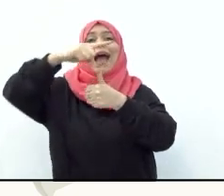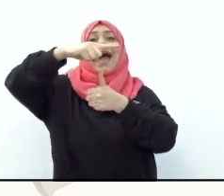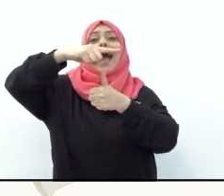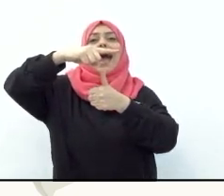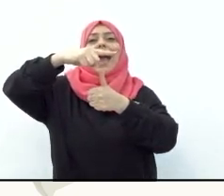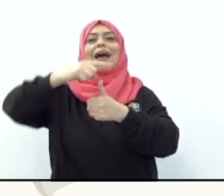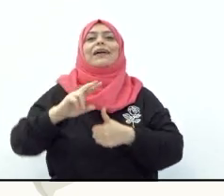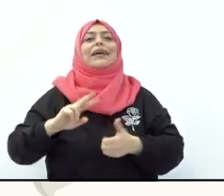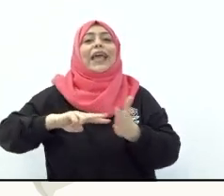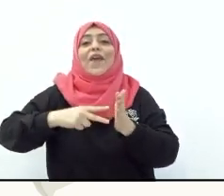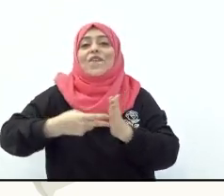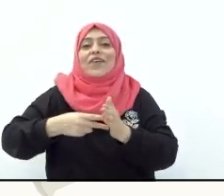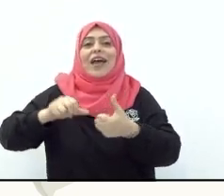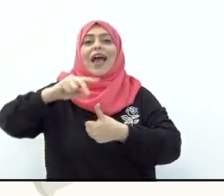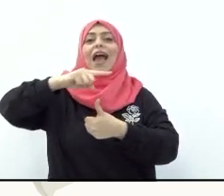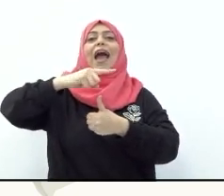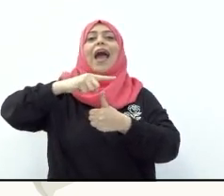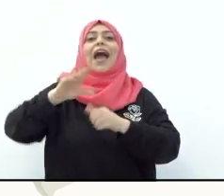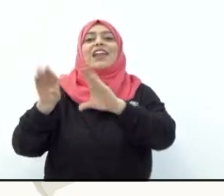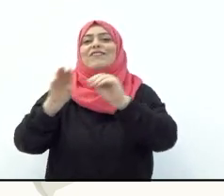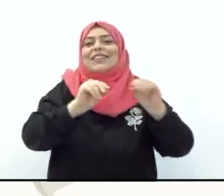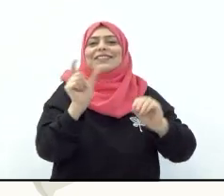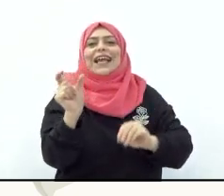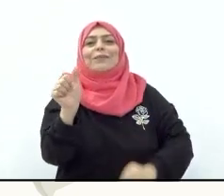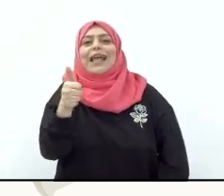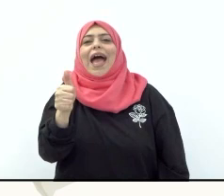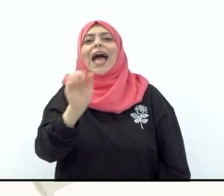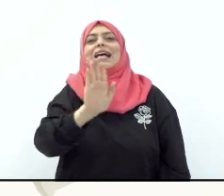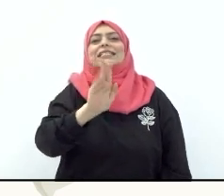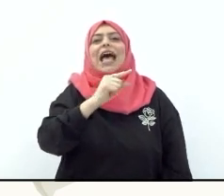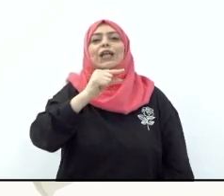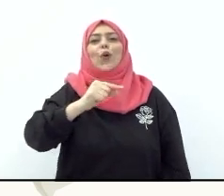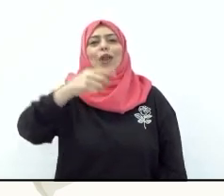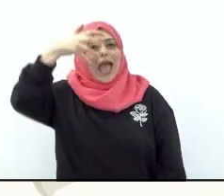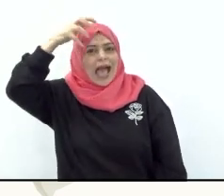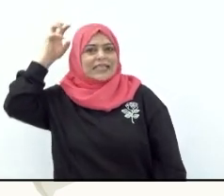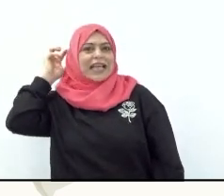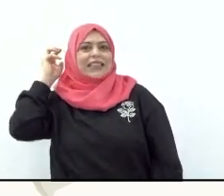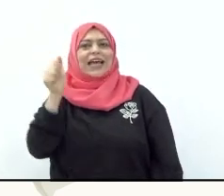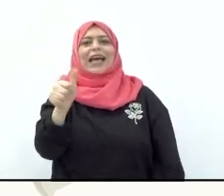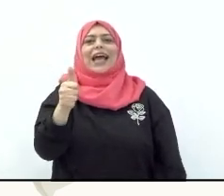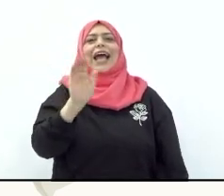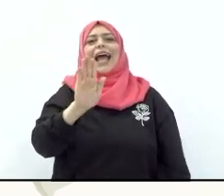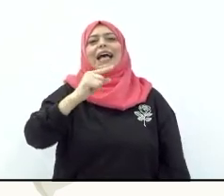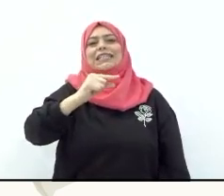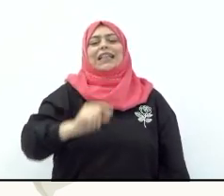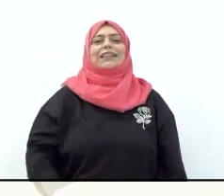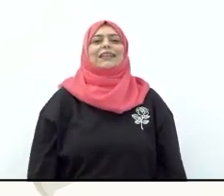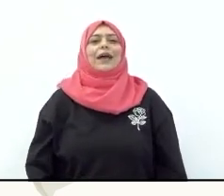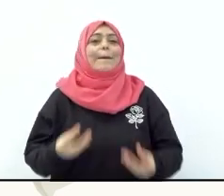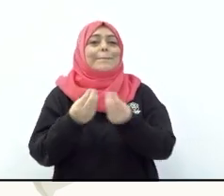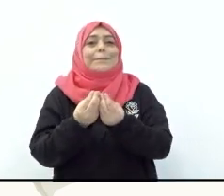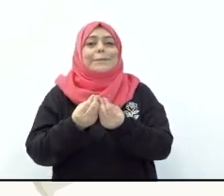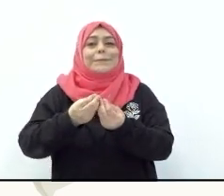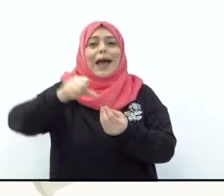مثل أسد آ أسد ومع الكسرة كيف